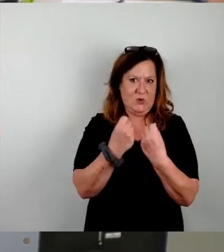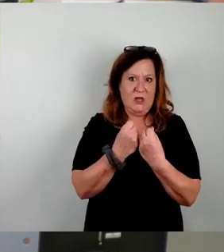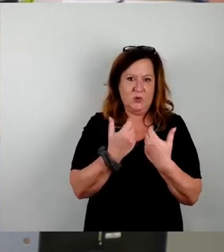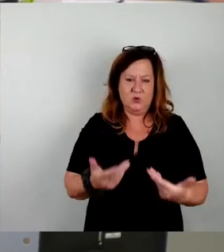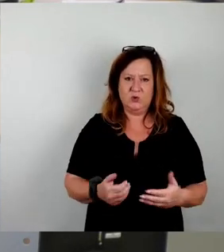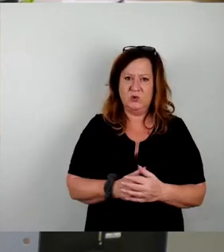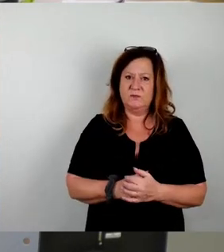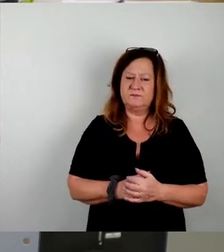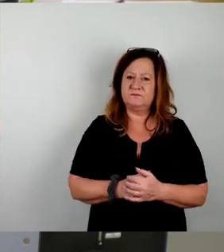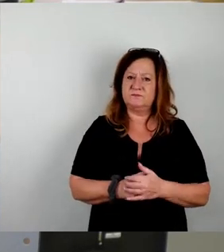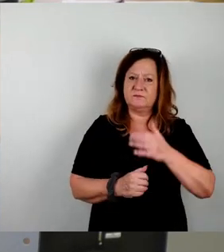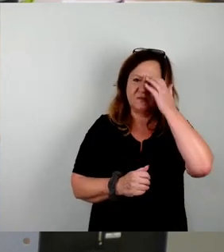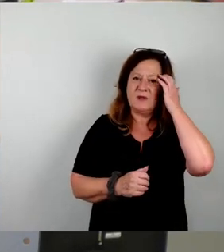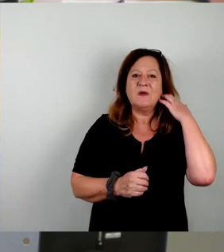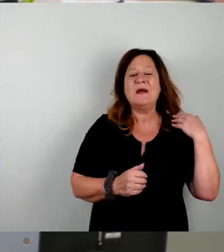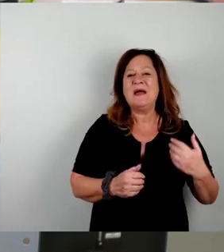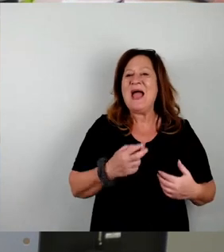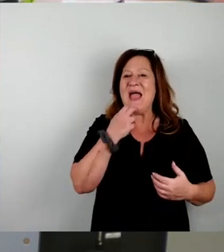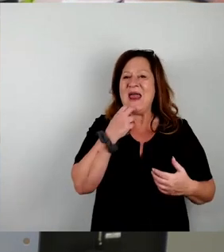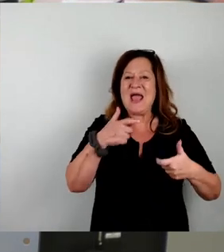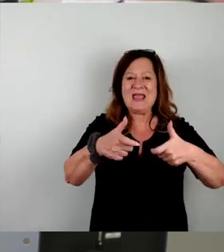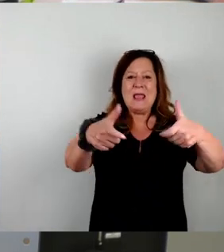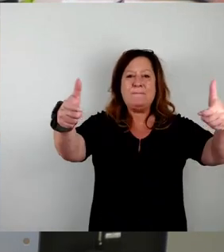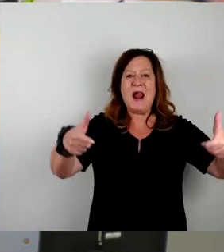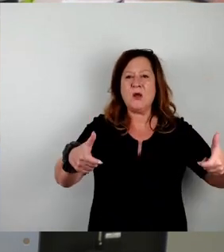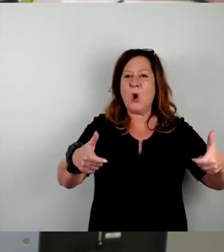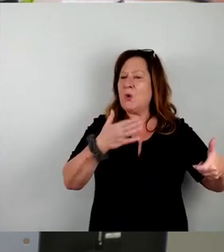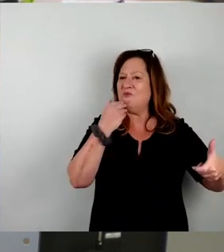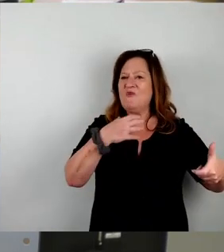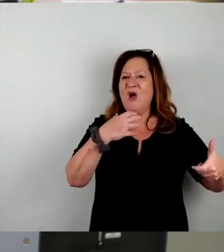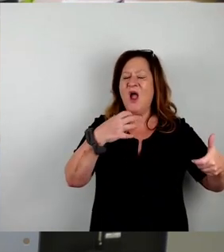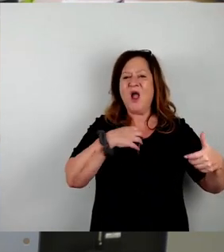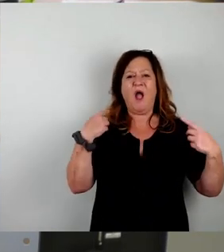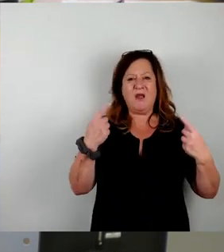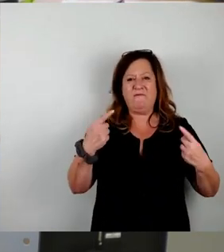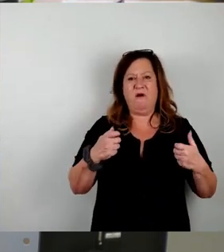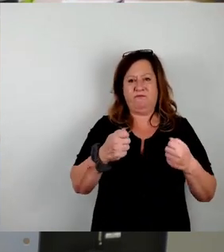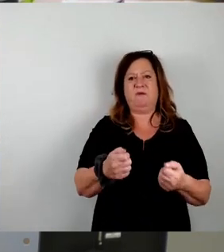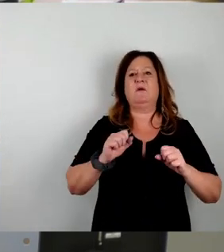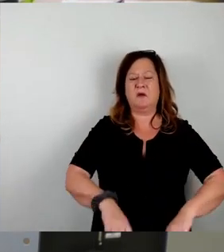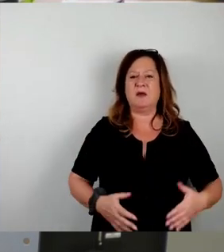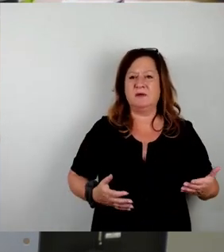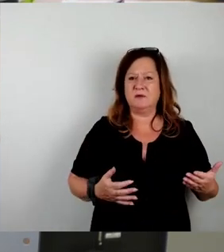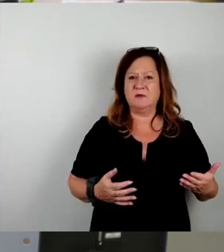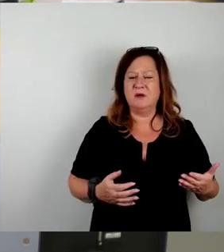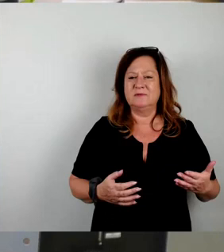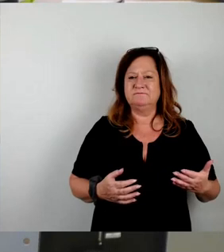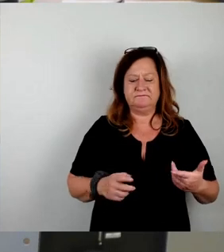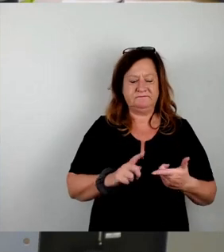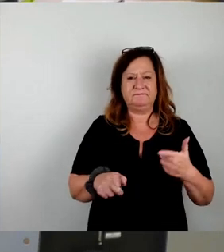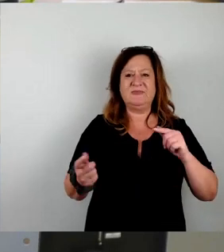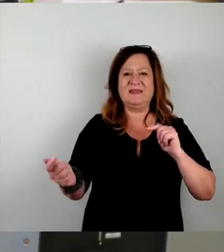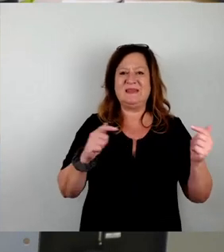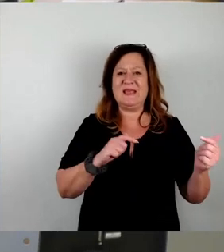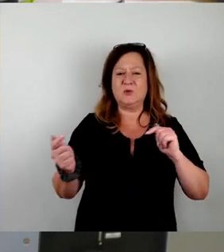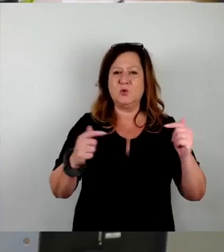Energie eines Balkonkraftwerkes fährt kein Krankenwagen etc. Für die Diskussion herzlichen